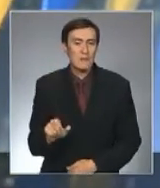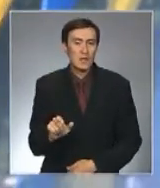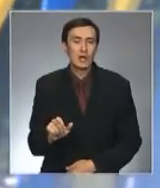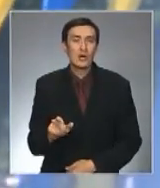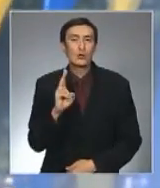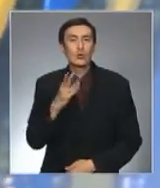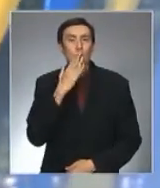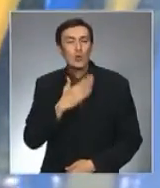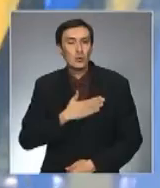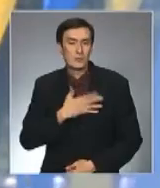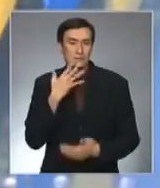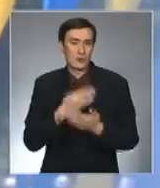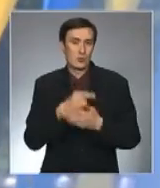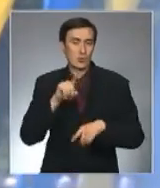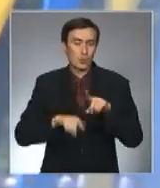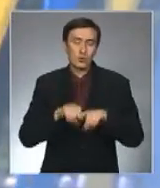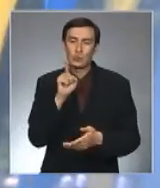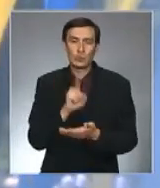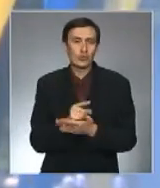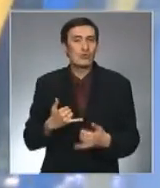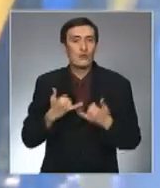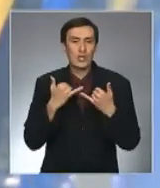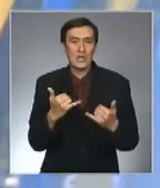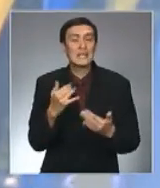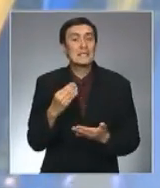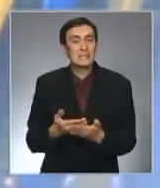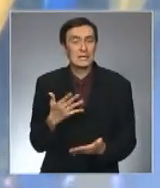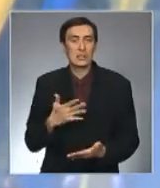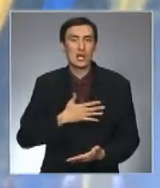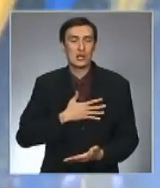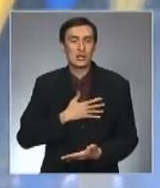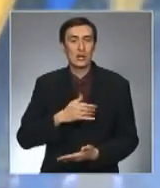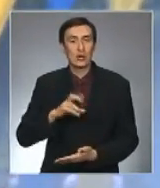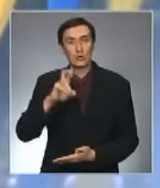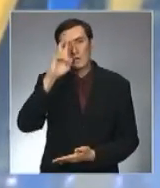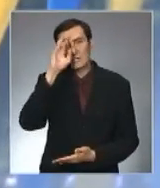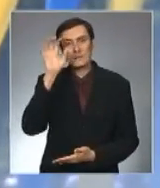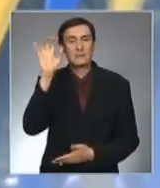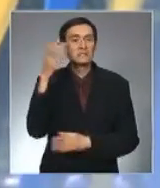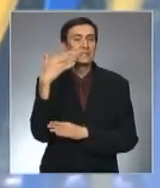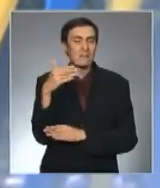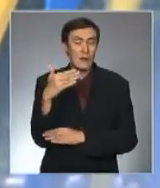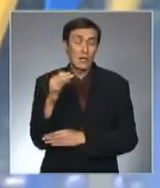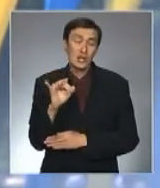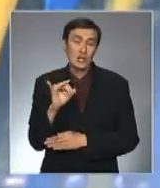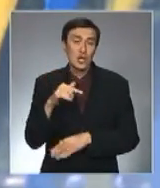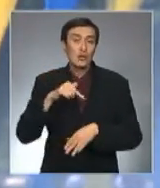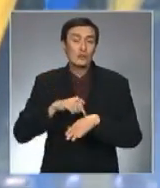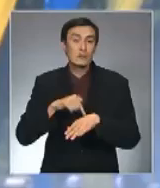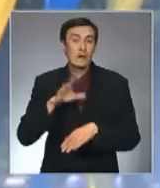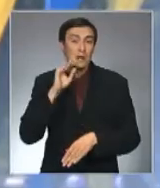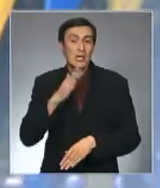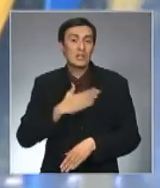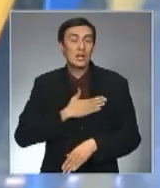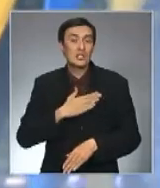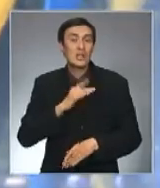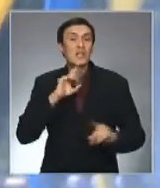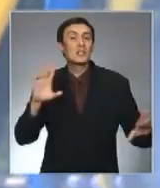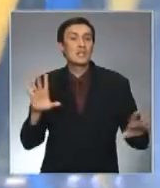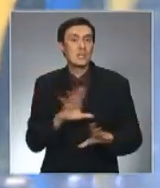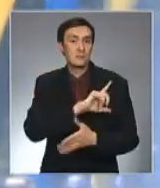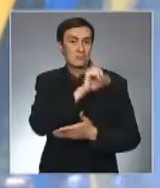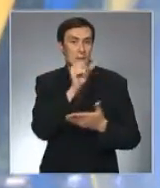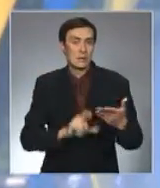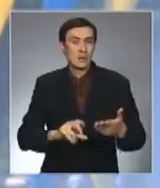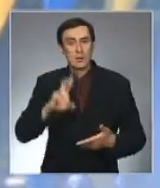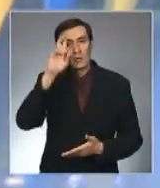каждый патриот, я думаю, должен ценить и уважать наши символы. И то чувство, когда играет наш гимн и